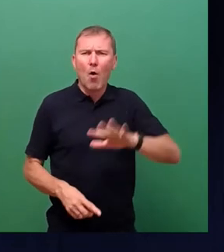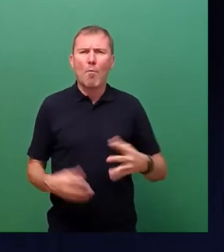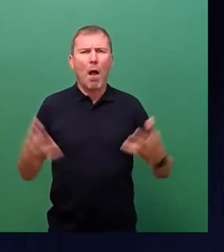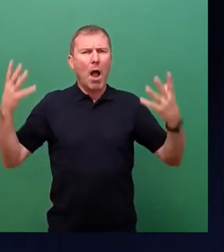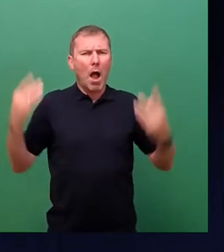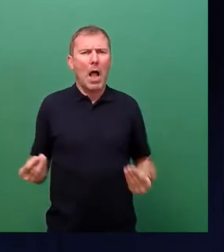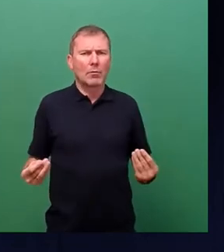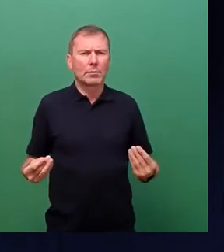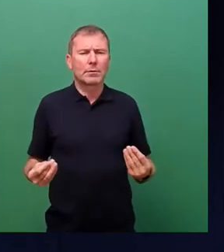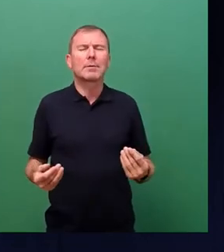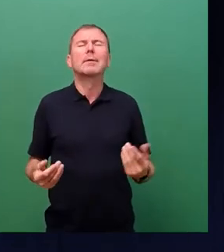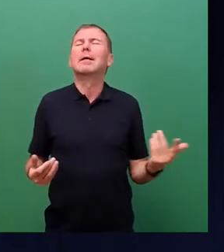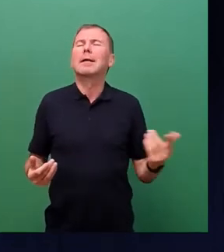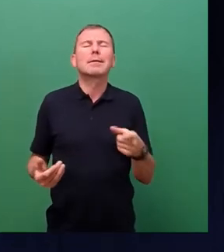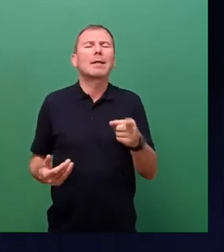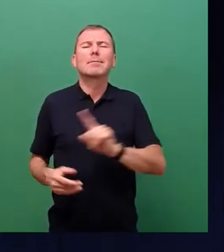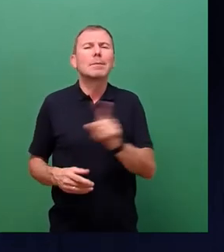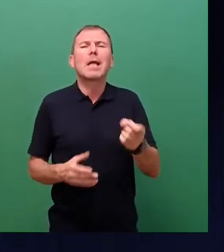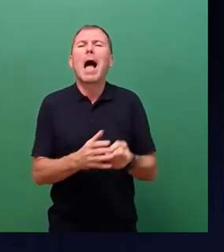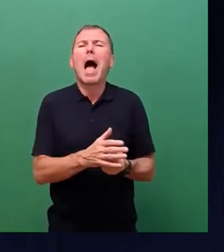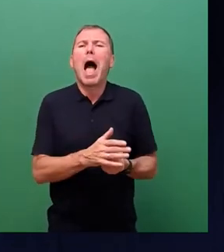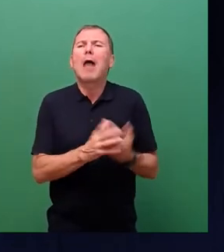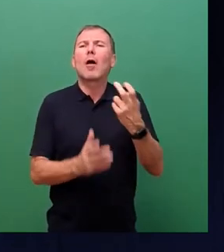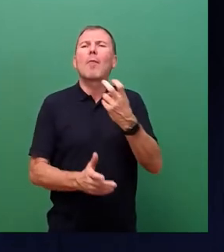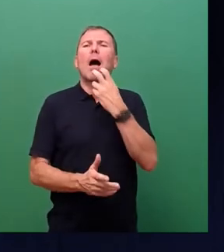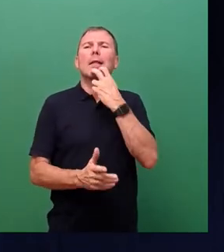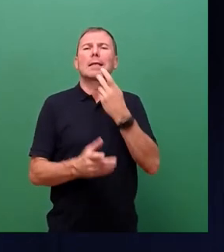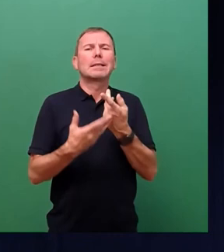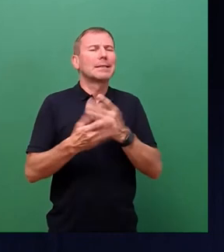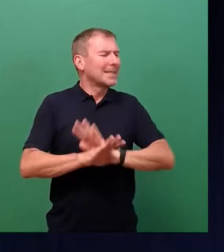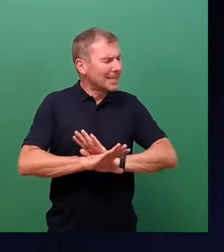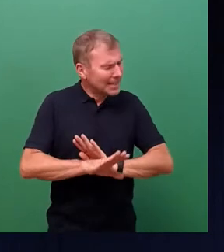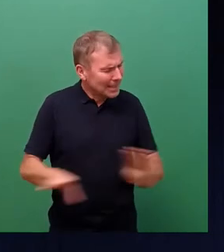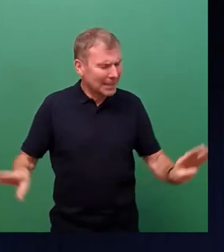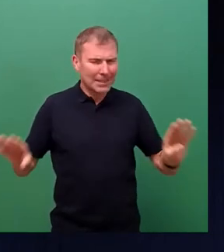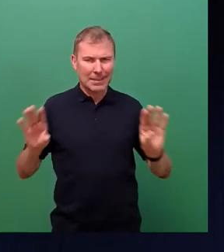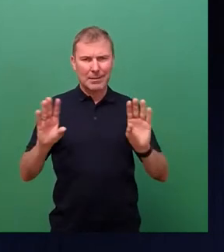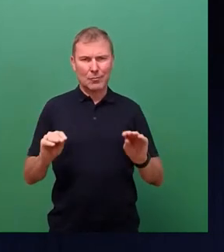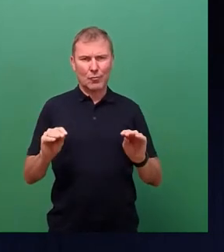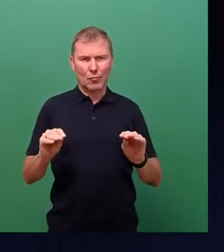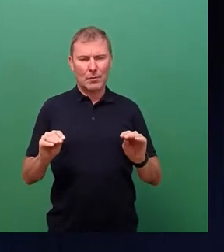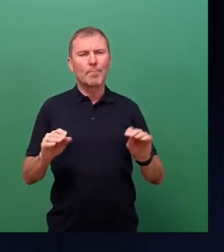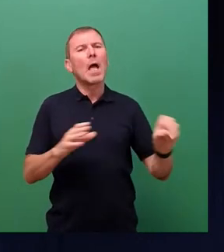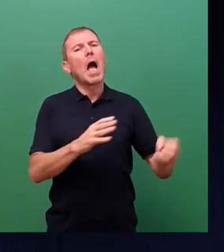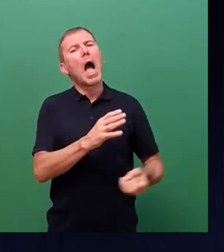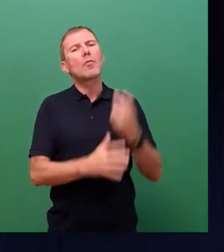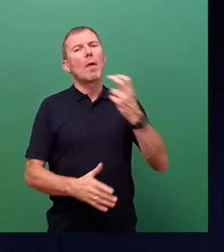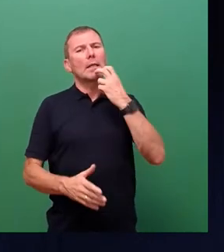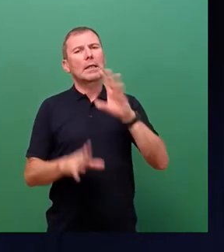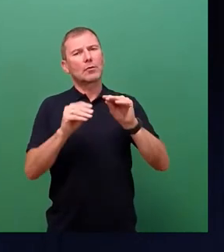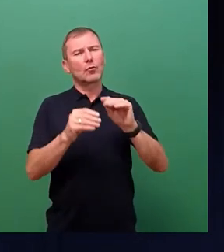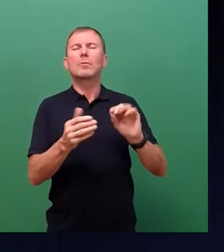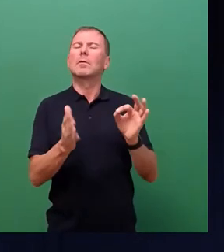passiert, hat aber nichts mit Erneuerbaren zu tun, um zum Thema zu kommen. Was hat was mit Erneuerbaren zu tun? Das ist tatsächlich Punkt 1,